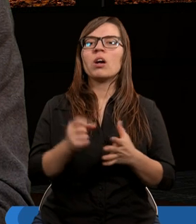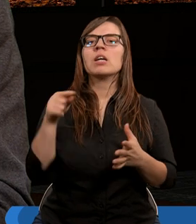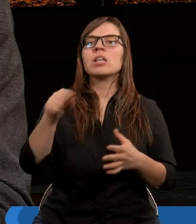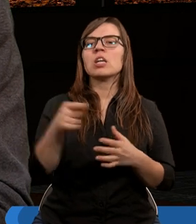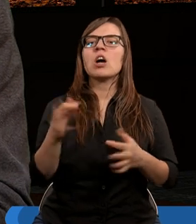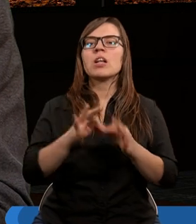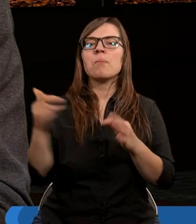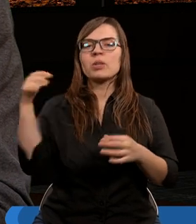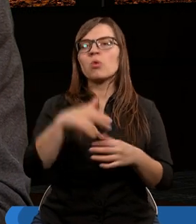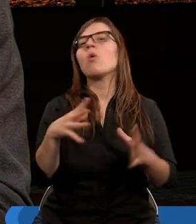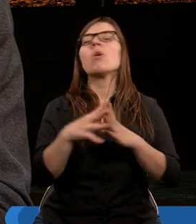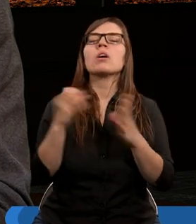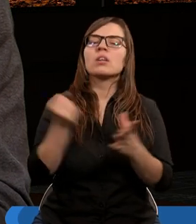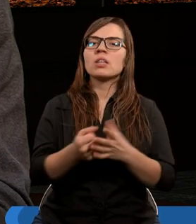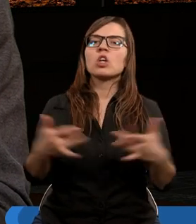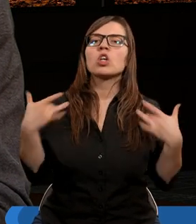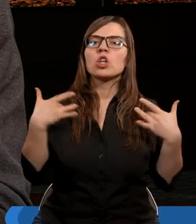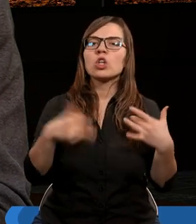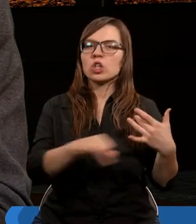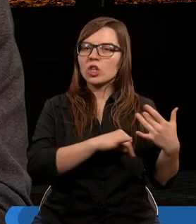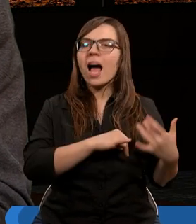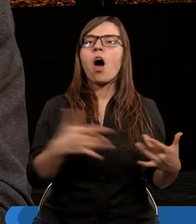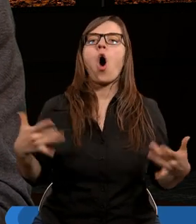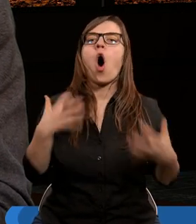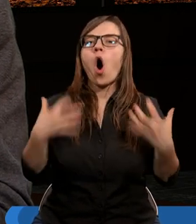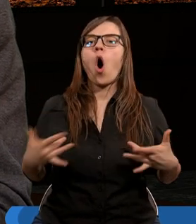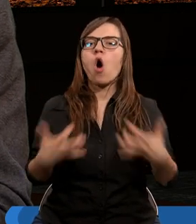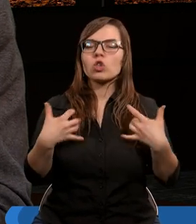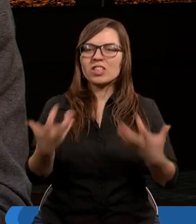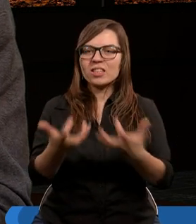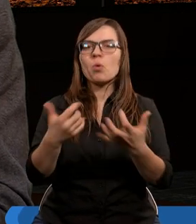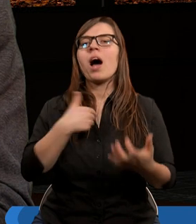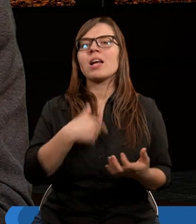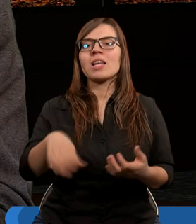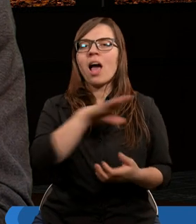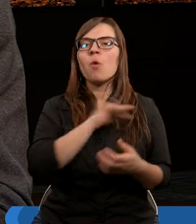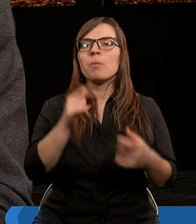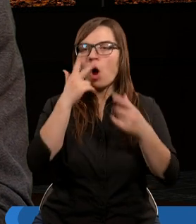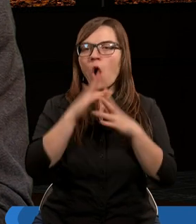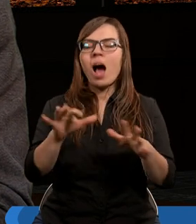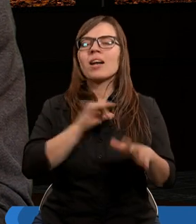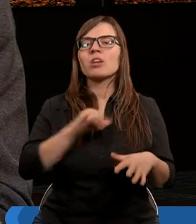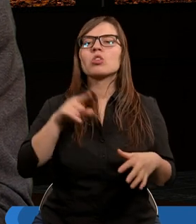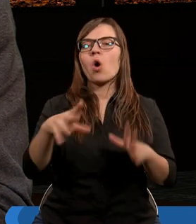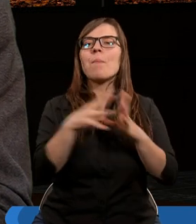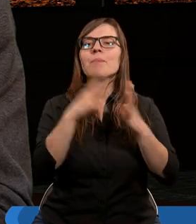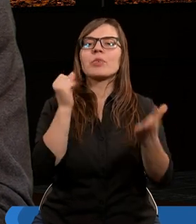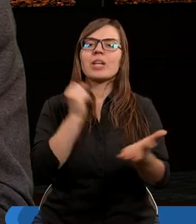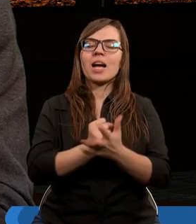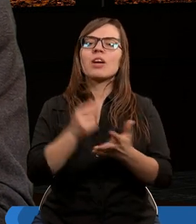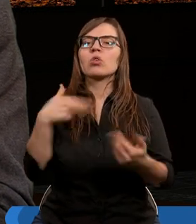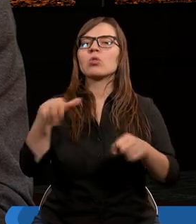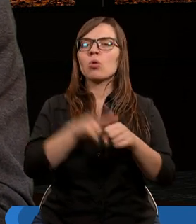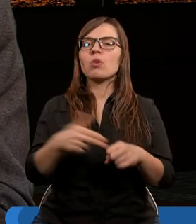lecz gdy przyszło przykazanie, grzech ożył. A ja umarłem i okazało się, że to przykazanie,